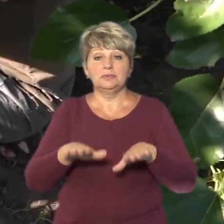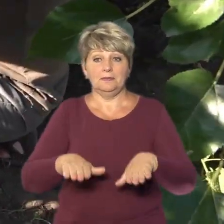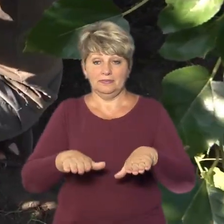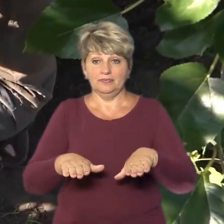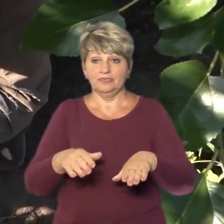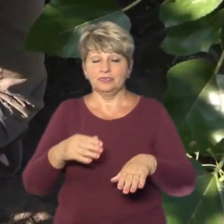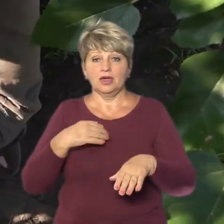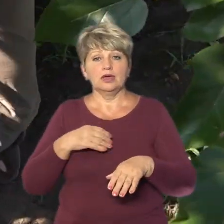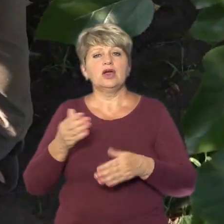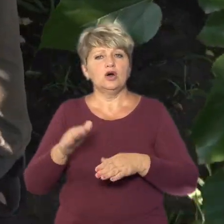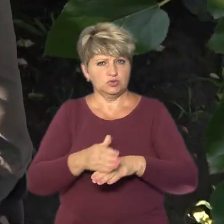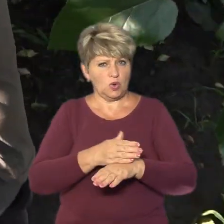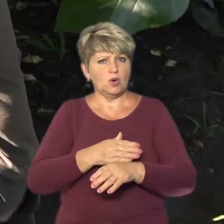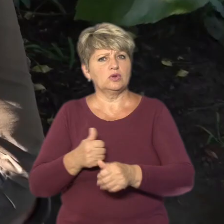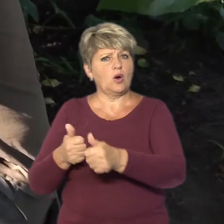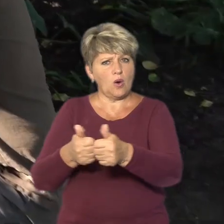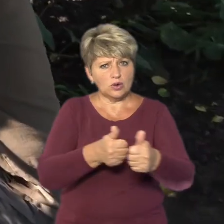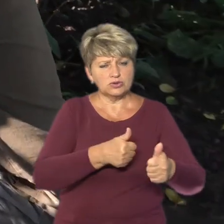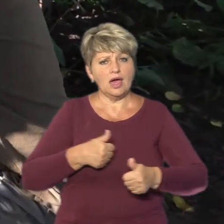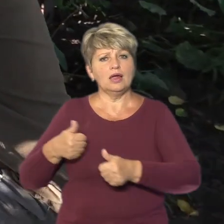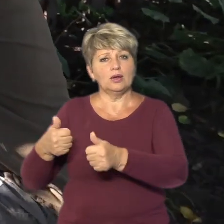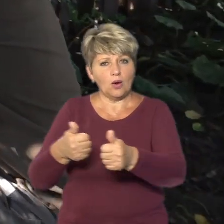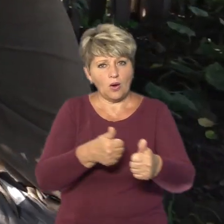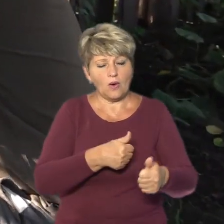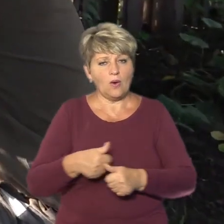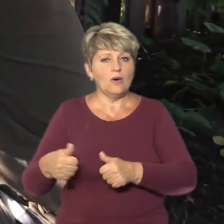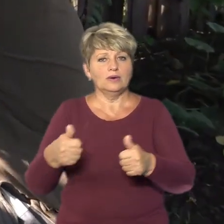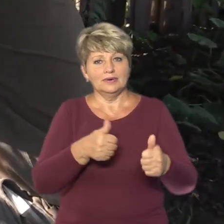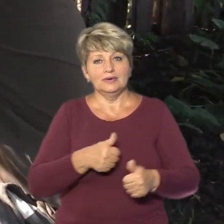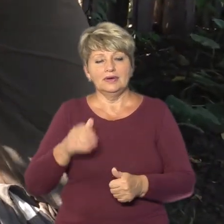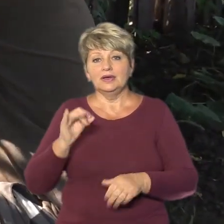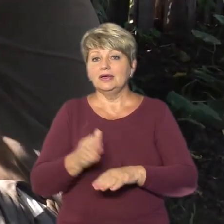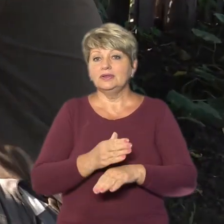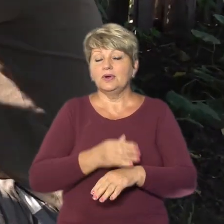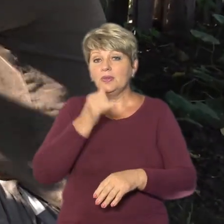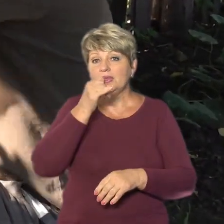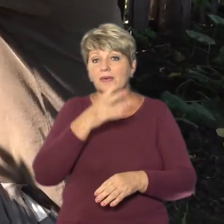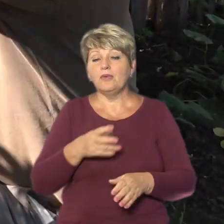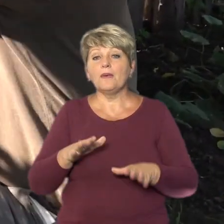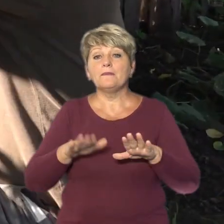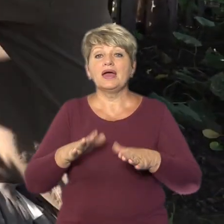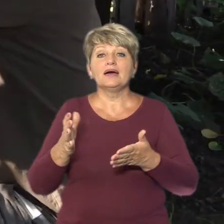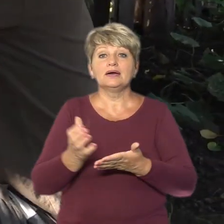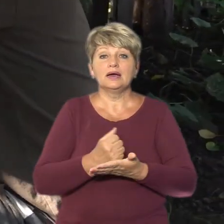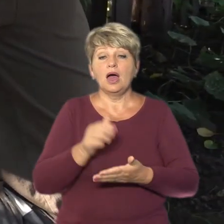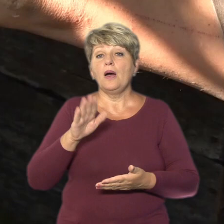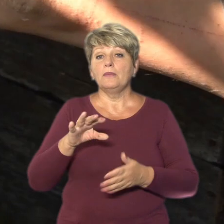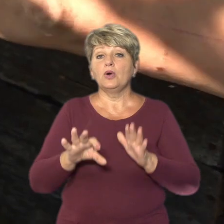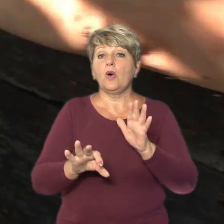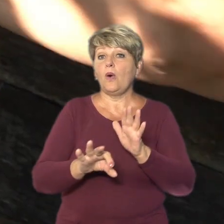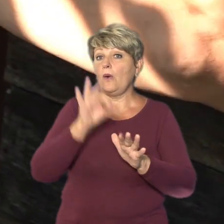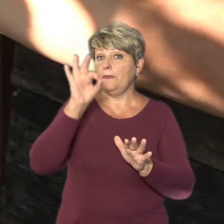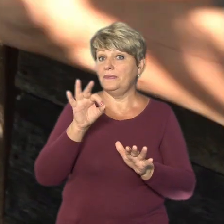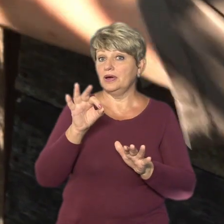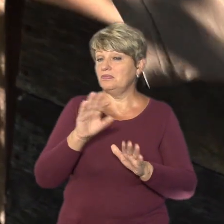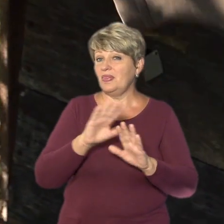Я за ним довго ходив, бо він щось так збирався, збирався сідати і довго не міг сісти. Потім він вибрав, слава Богу,